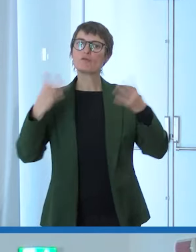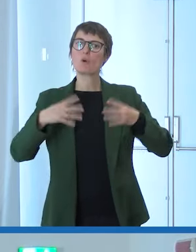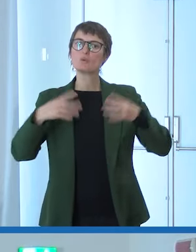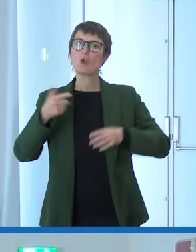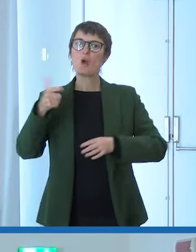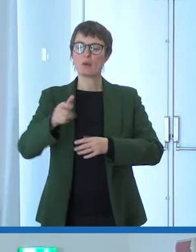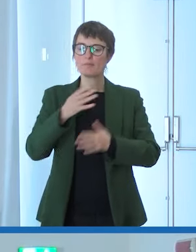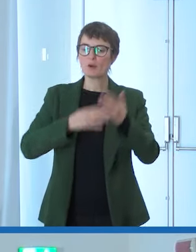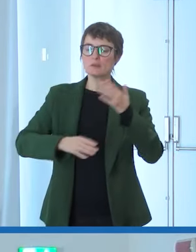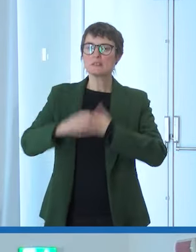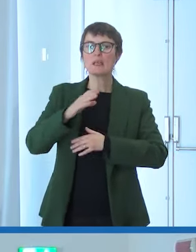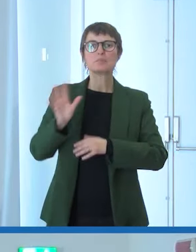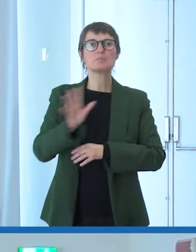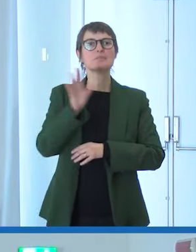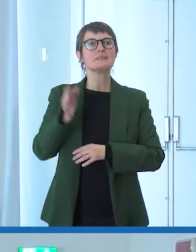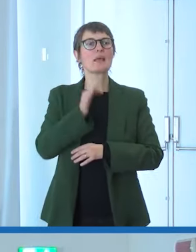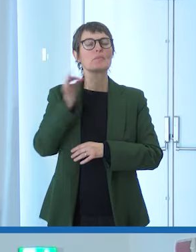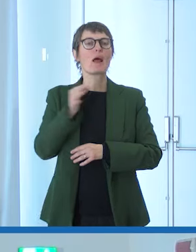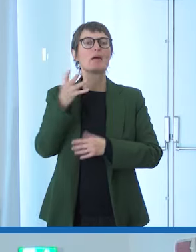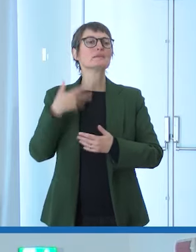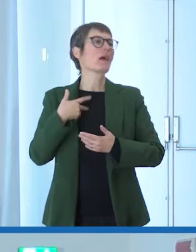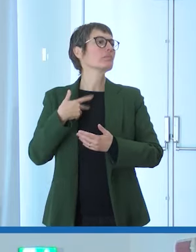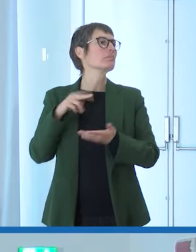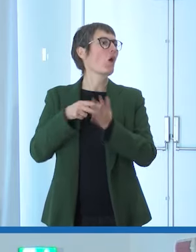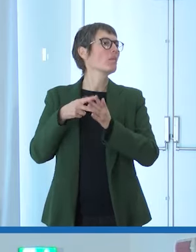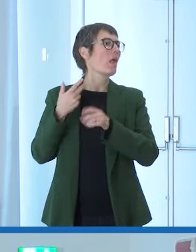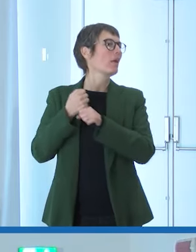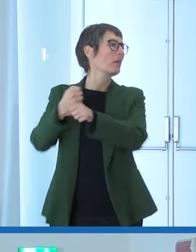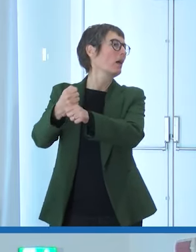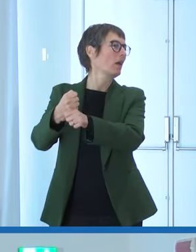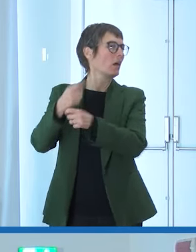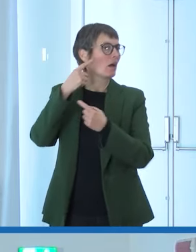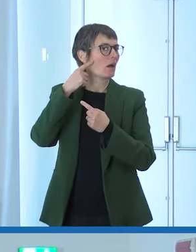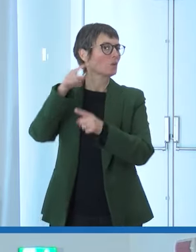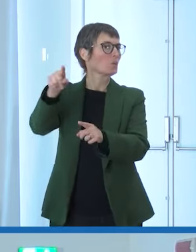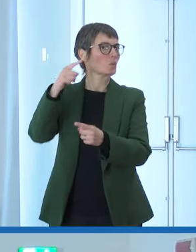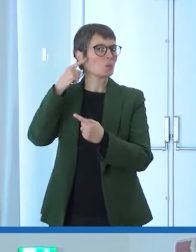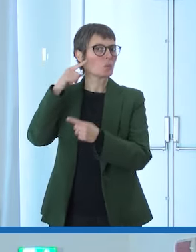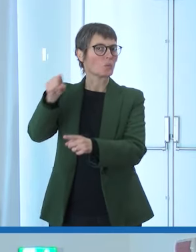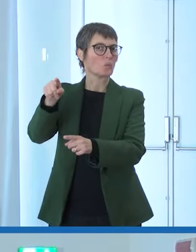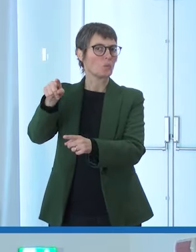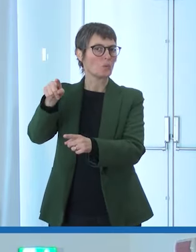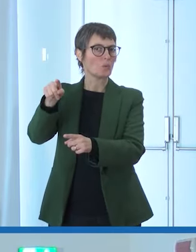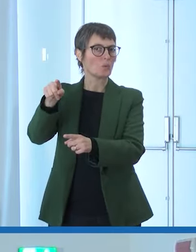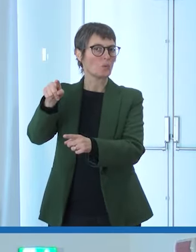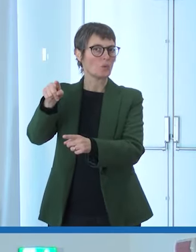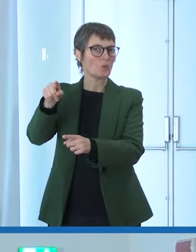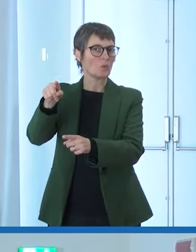sempre che sia un problema relegato agli altri io faccio sempre l'esempio dell